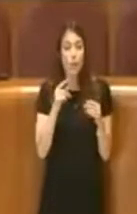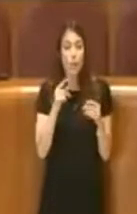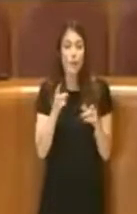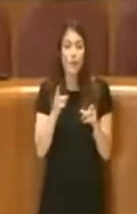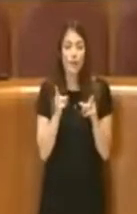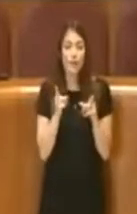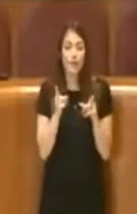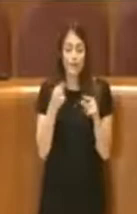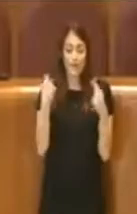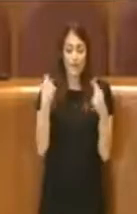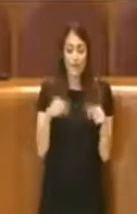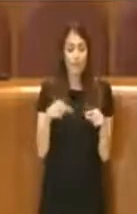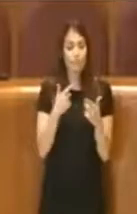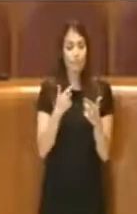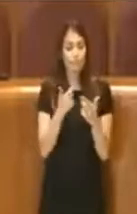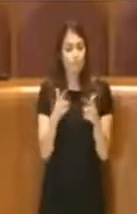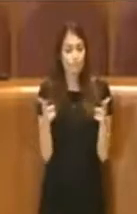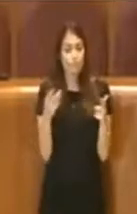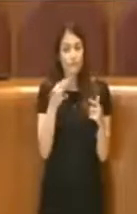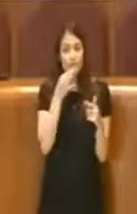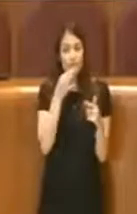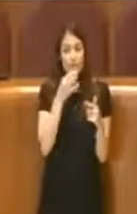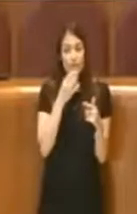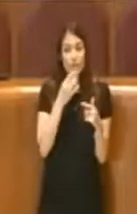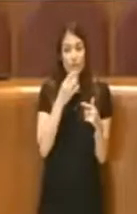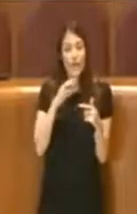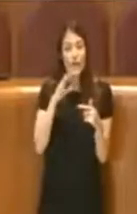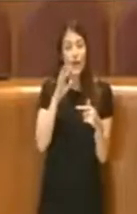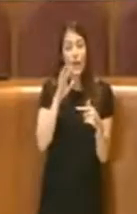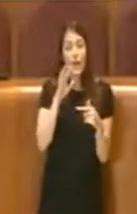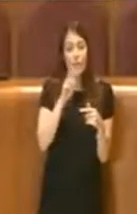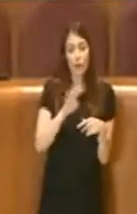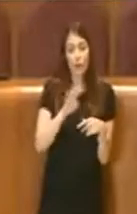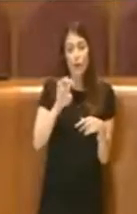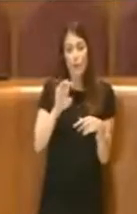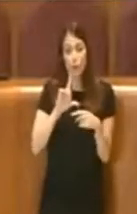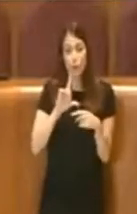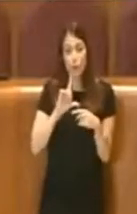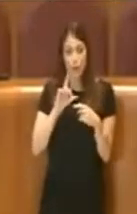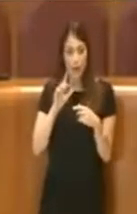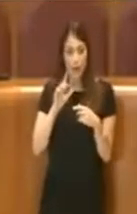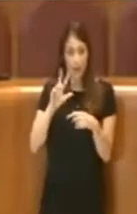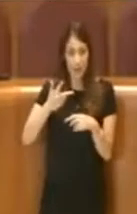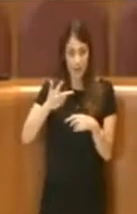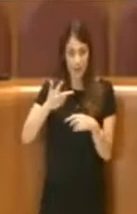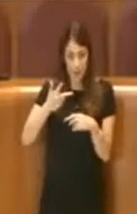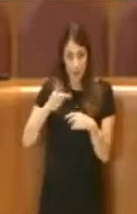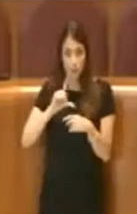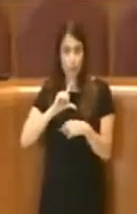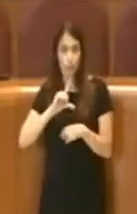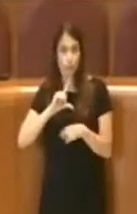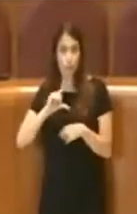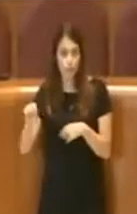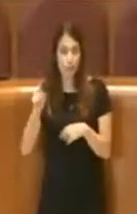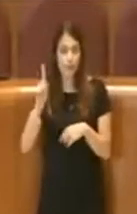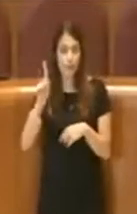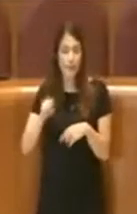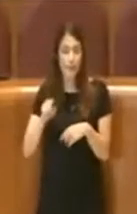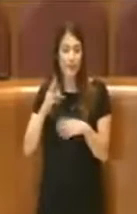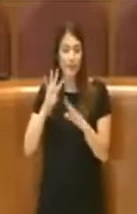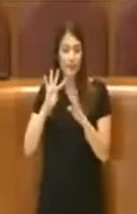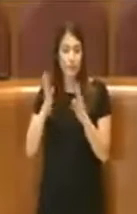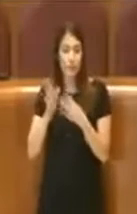stessa. Da un lato la fuga di Vittorio Emanuele III, della sua Corte e dei vertici militari